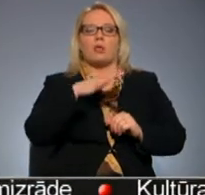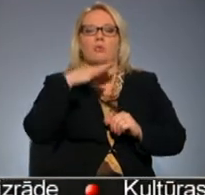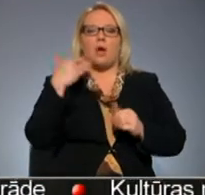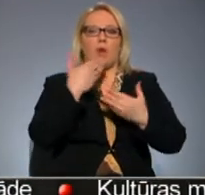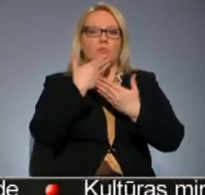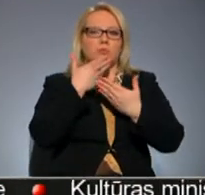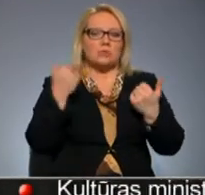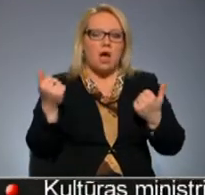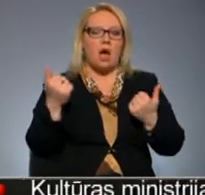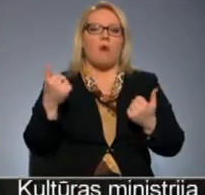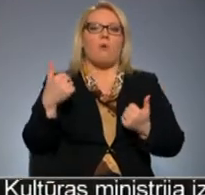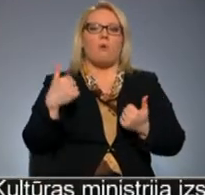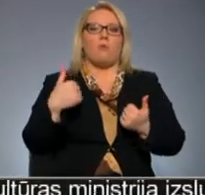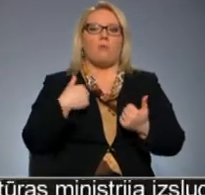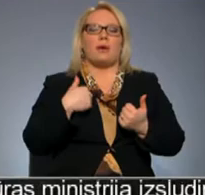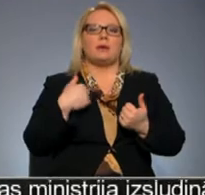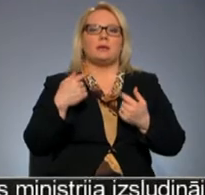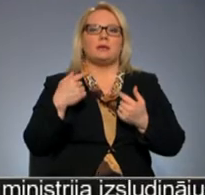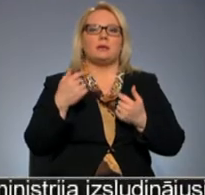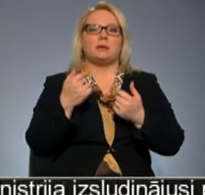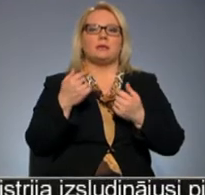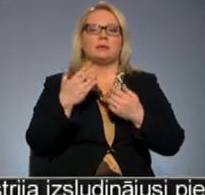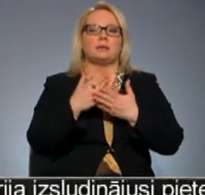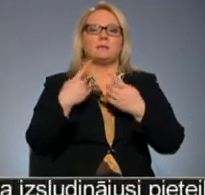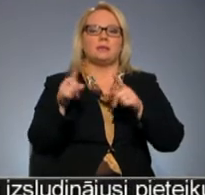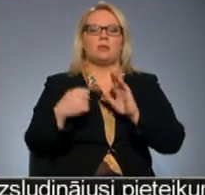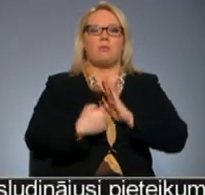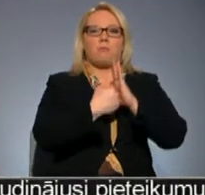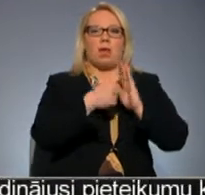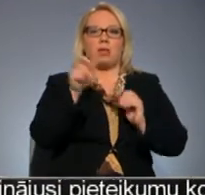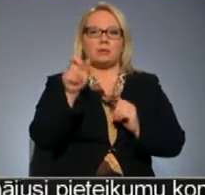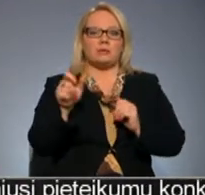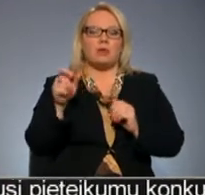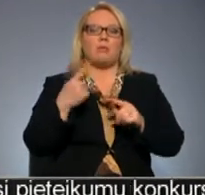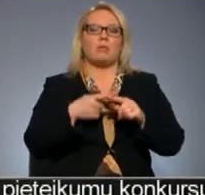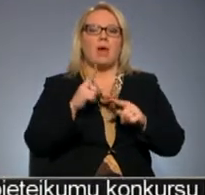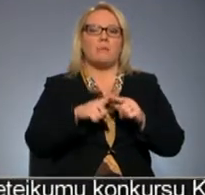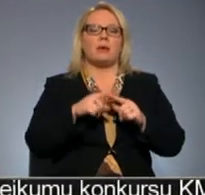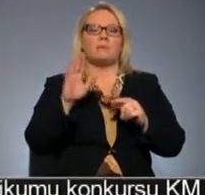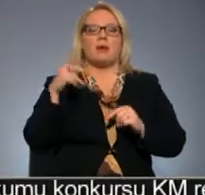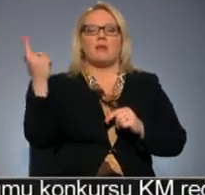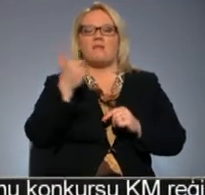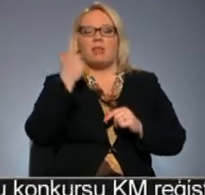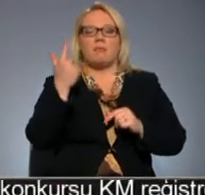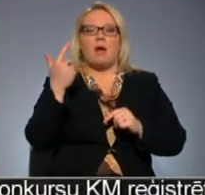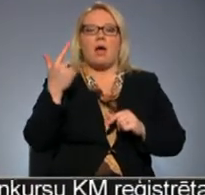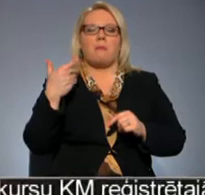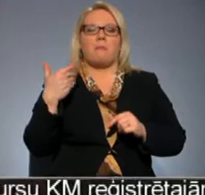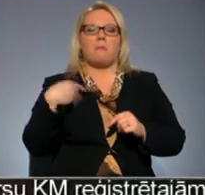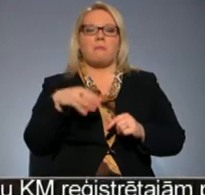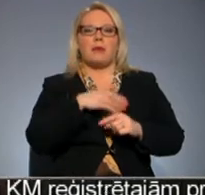un mēs mēģinām viens otru palstīt un tā, teiksim, par filmām mēs abi